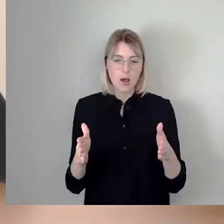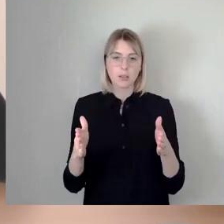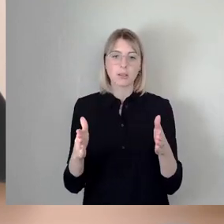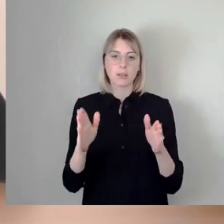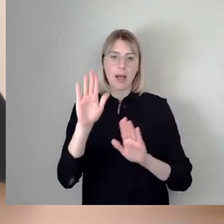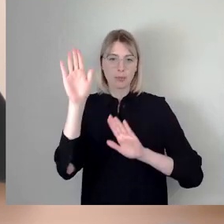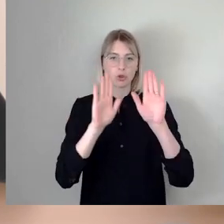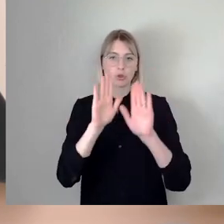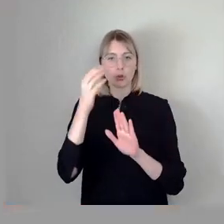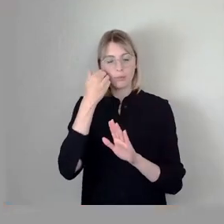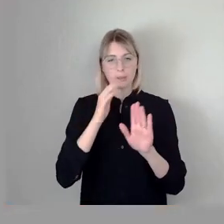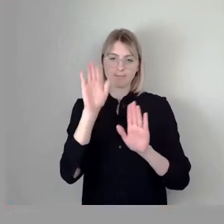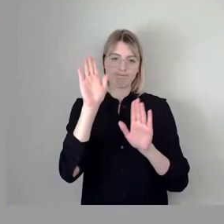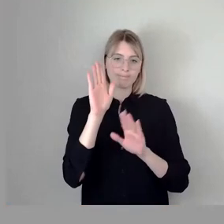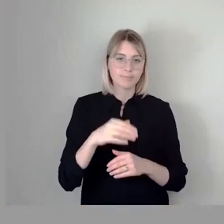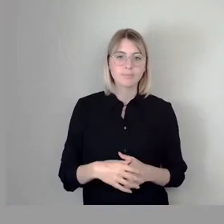um das Stimmzeichen.